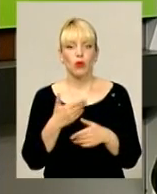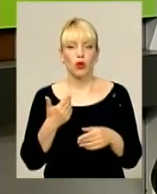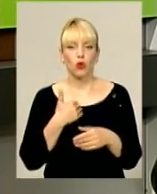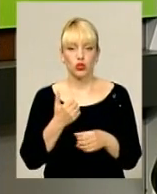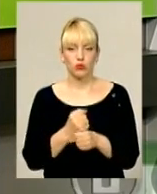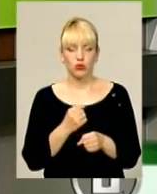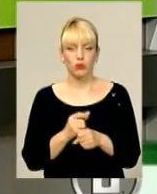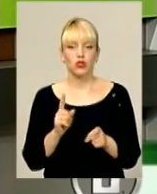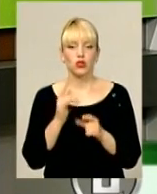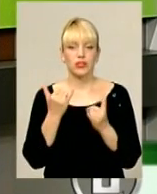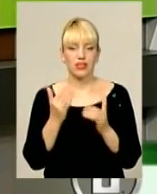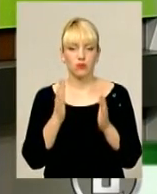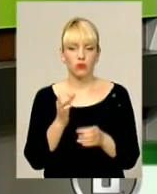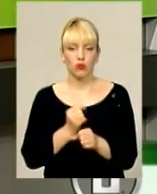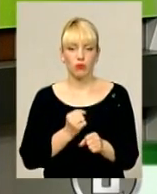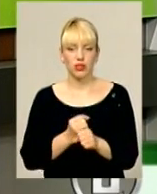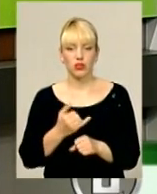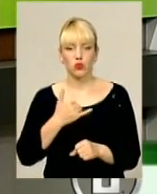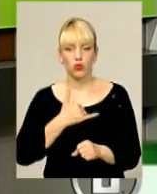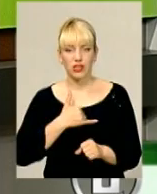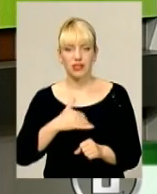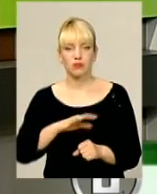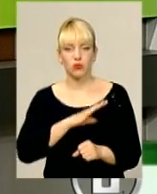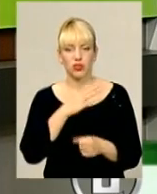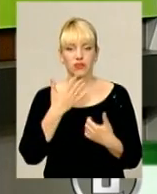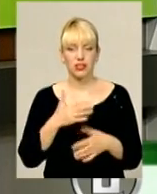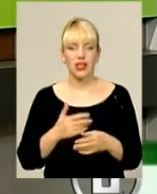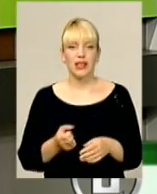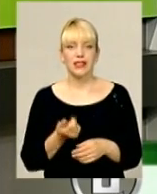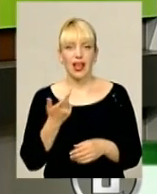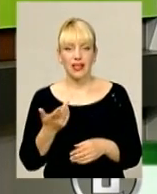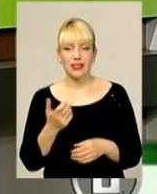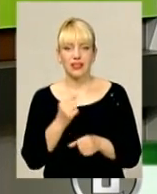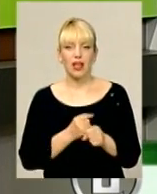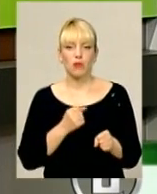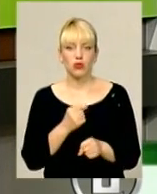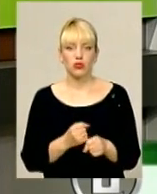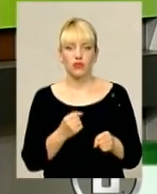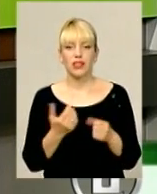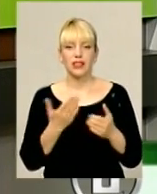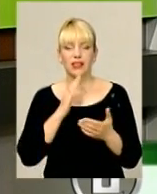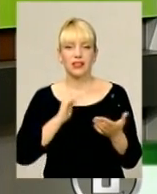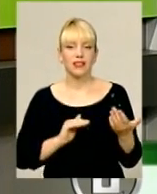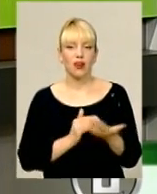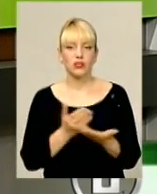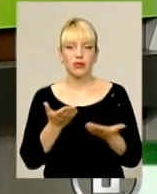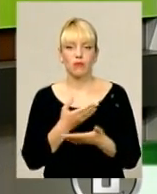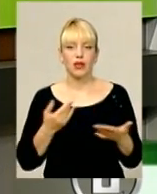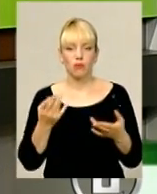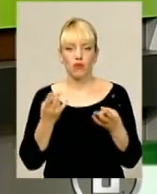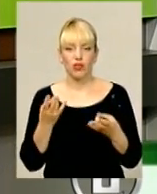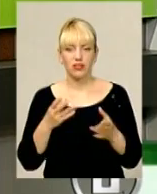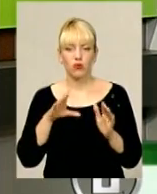будемо робити. В нас були деякі вже напрацювання, які саме якості ми повинні